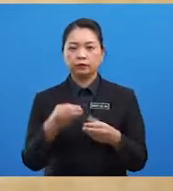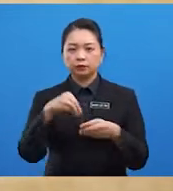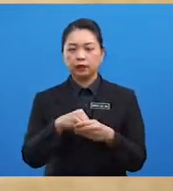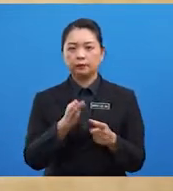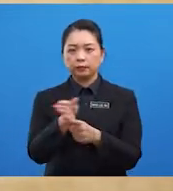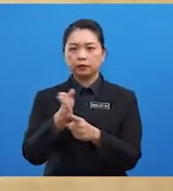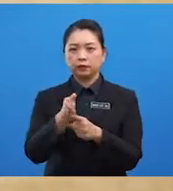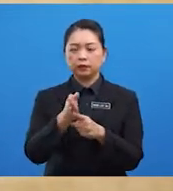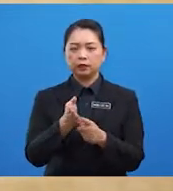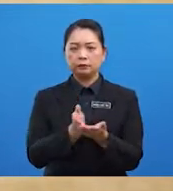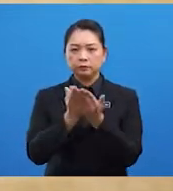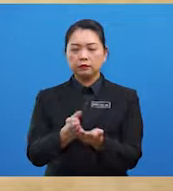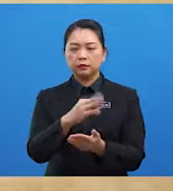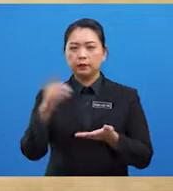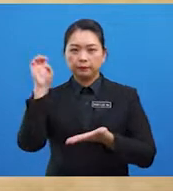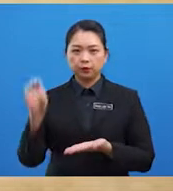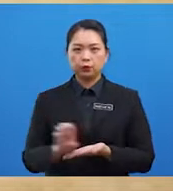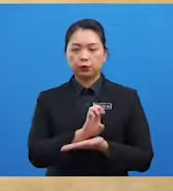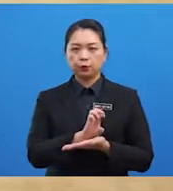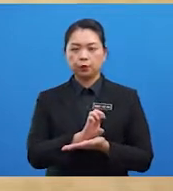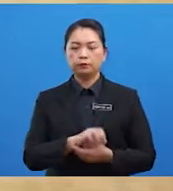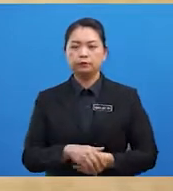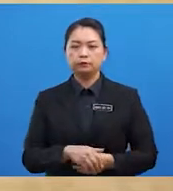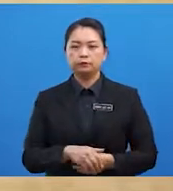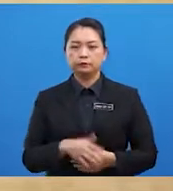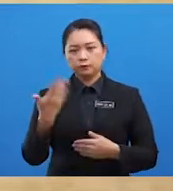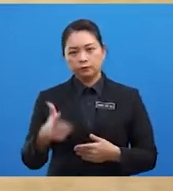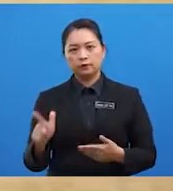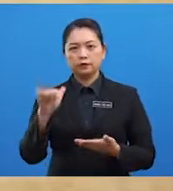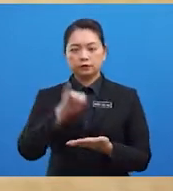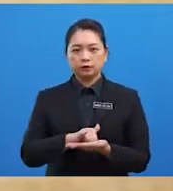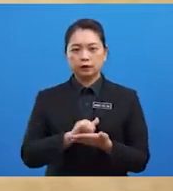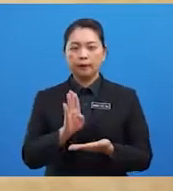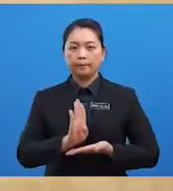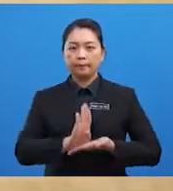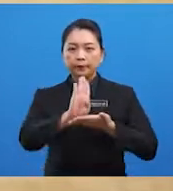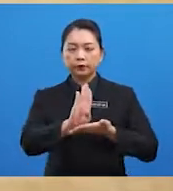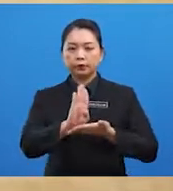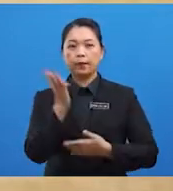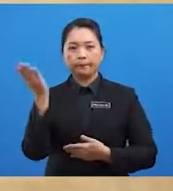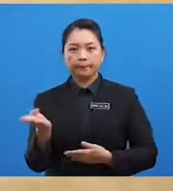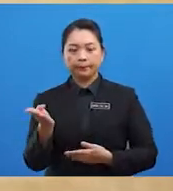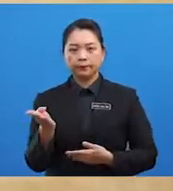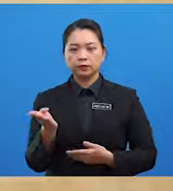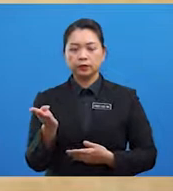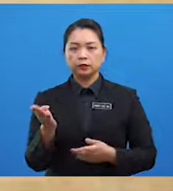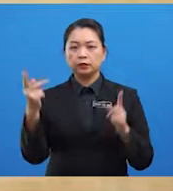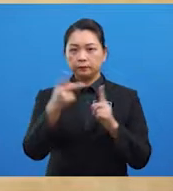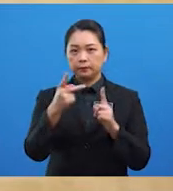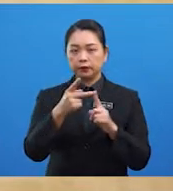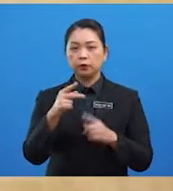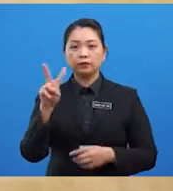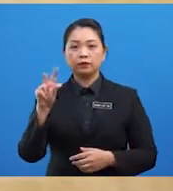pelayaran dan penerokaan di samping itu juga bantuan beliau terhadap wasku dagama